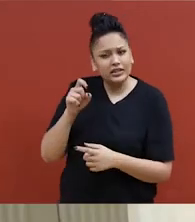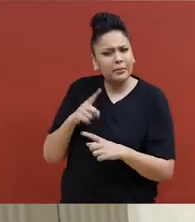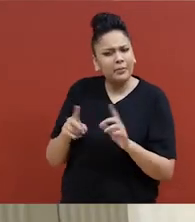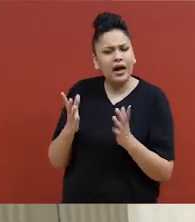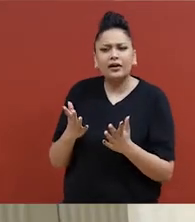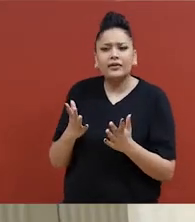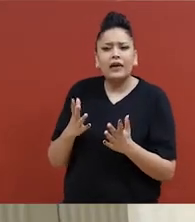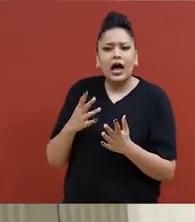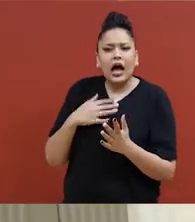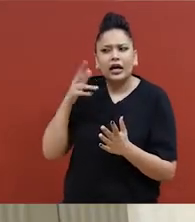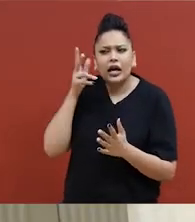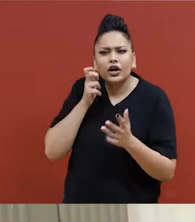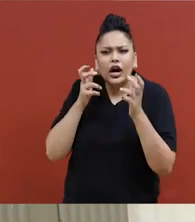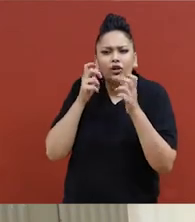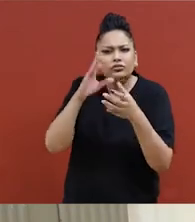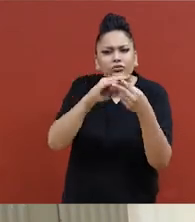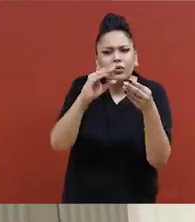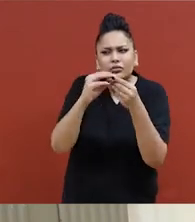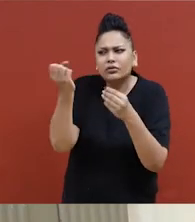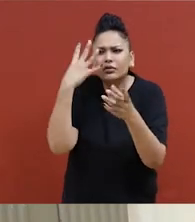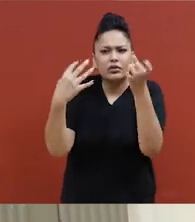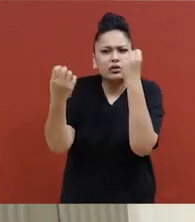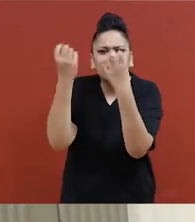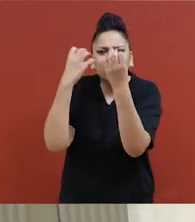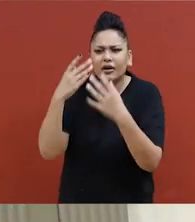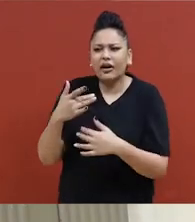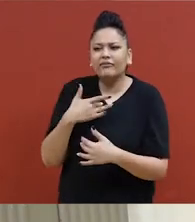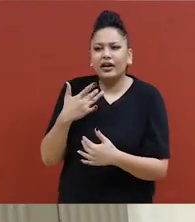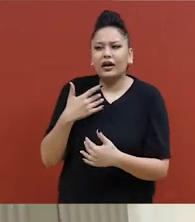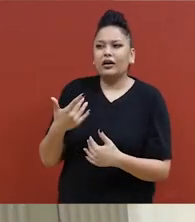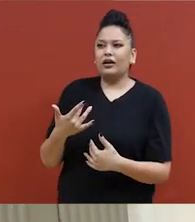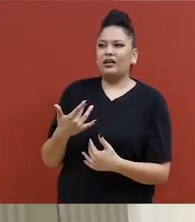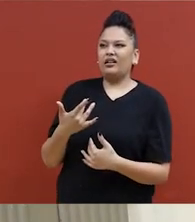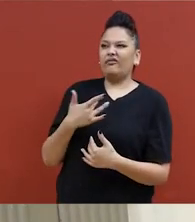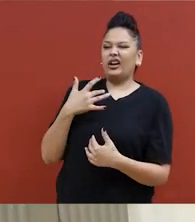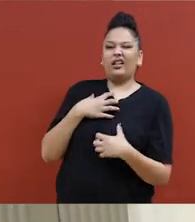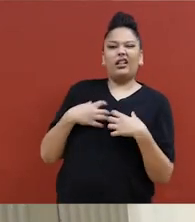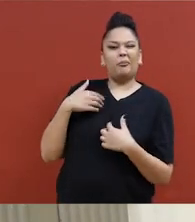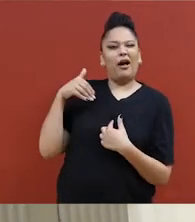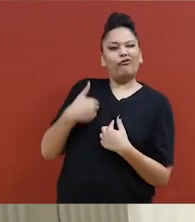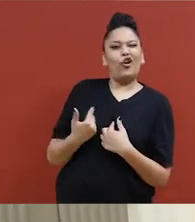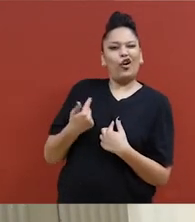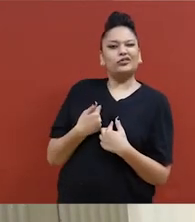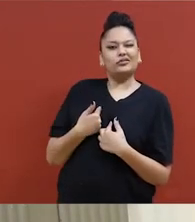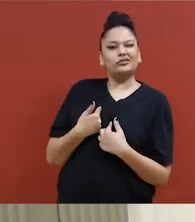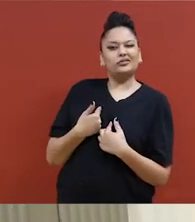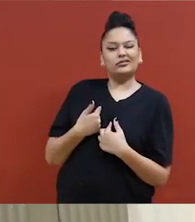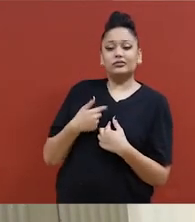Le code criminel décrit l'agression sexuelle comme toute activité sexuelle non désirée.